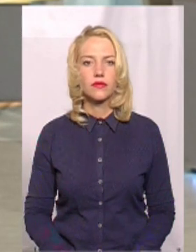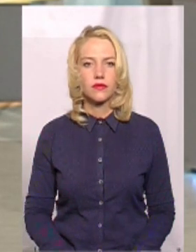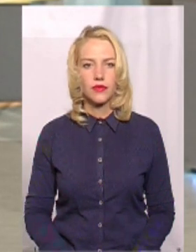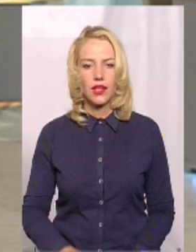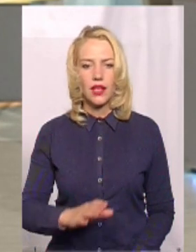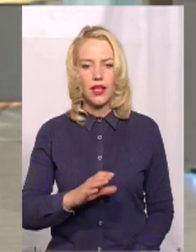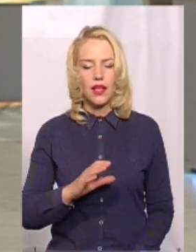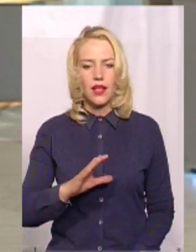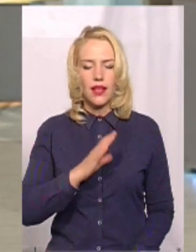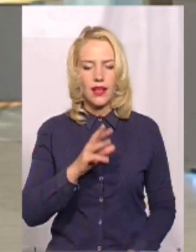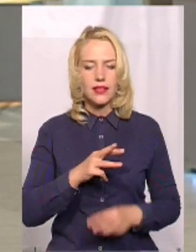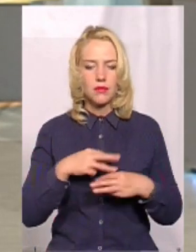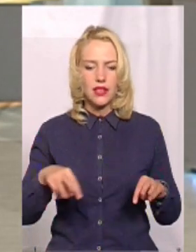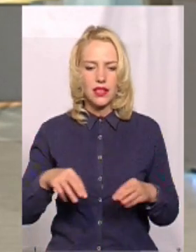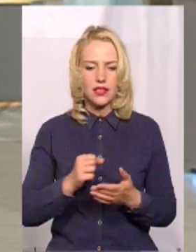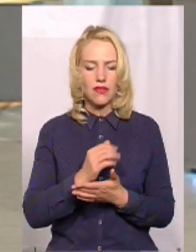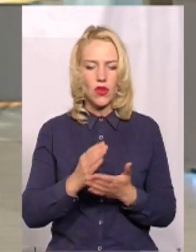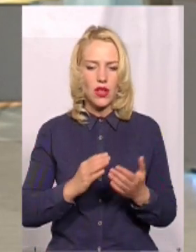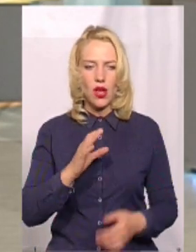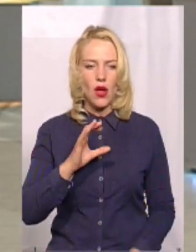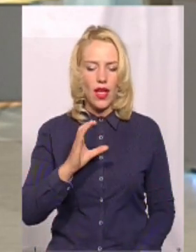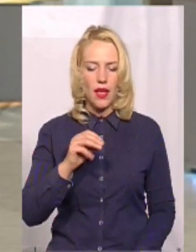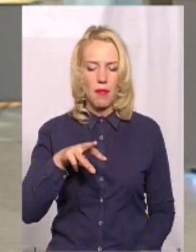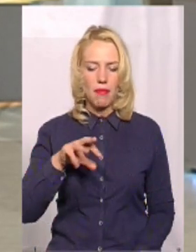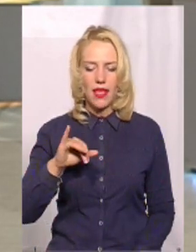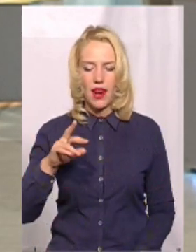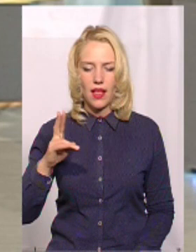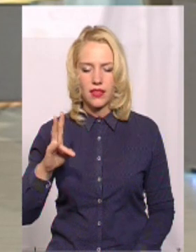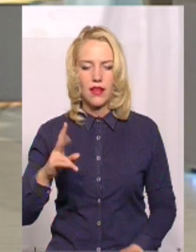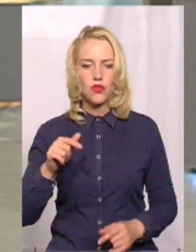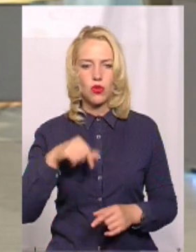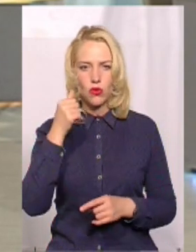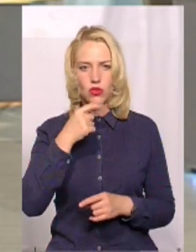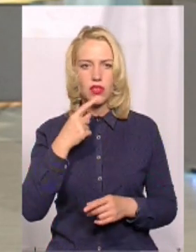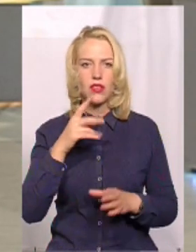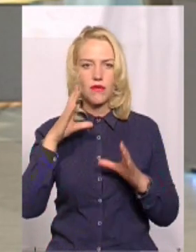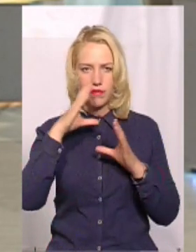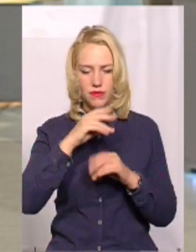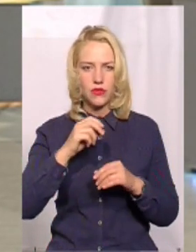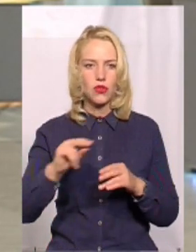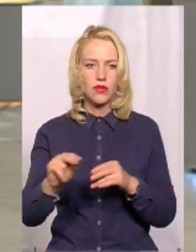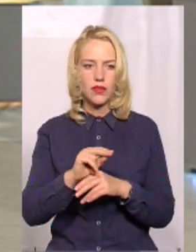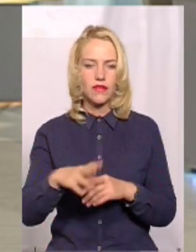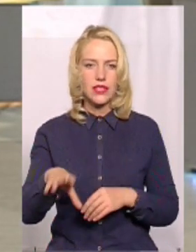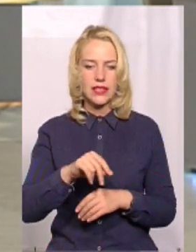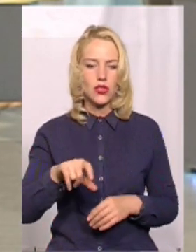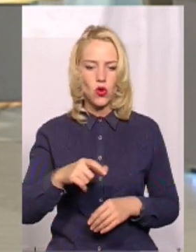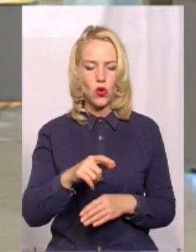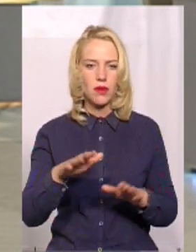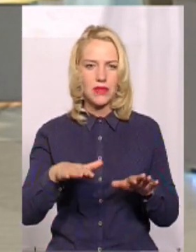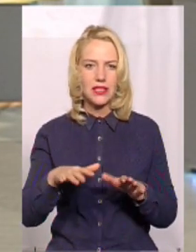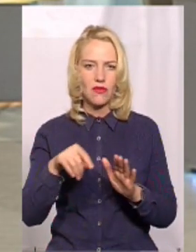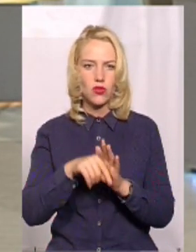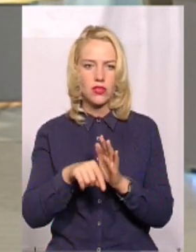Екс-міністр інфраструктури Омелян у липні цього року запевняв, що абсолютно досяжно відремонтувати усі дороги місцевого